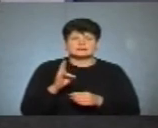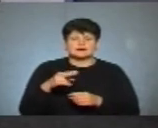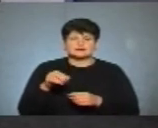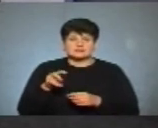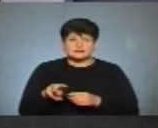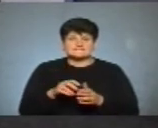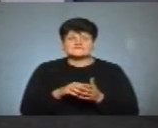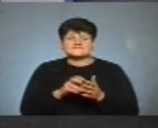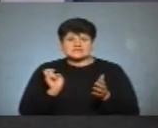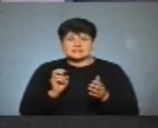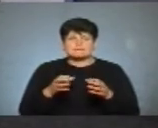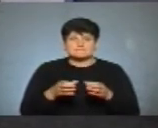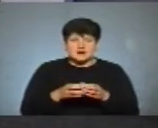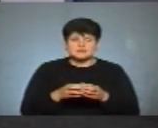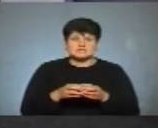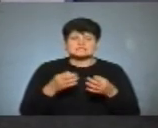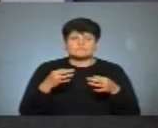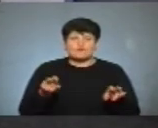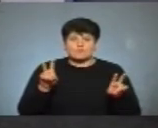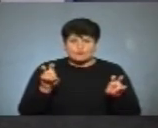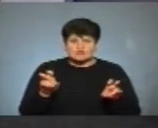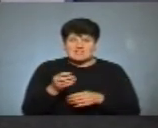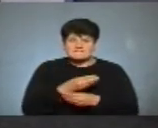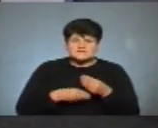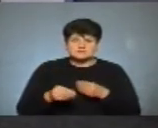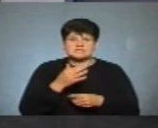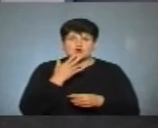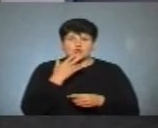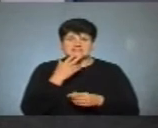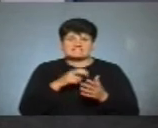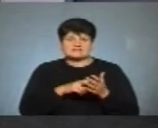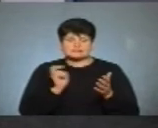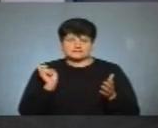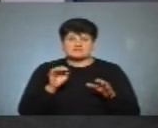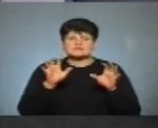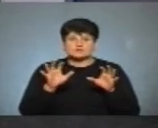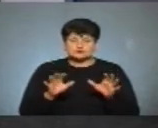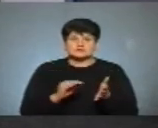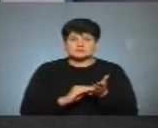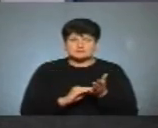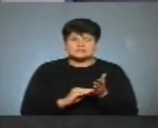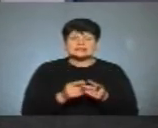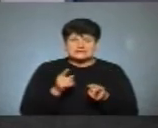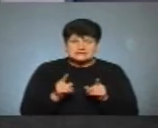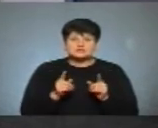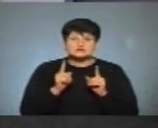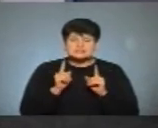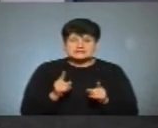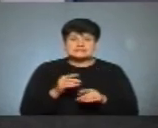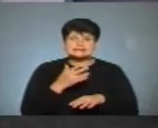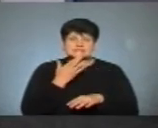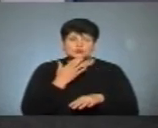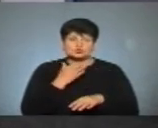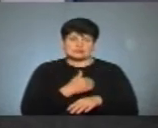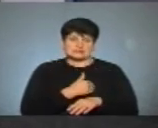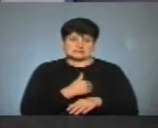відкликала партія «Свобода», фальсифікуючи народне відкликання. Тому що законодавство дозволяє відкликати дійсно виключно за народною